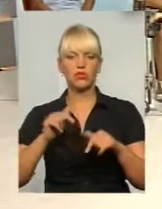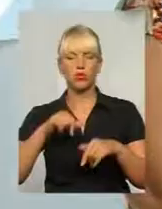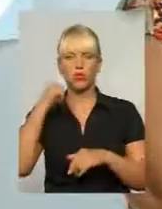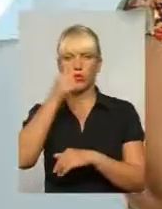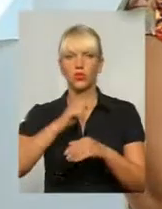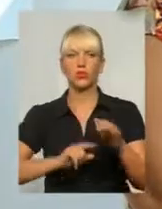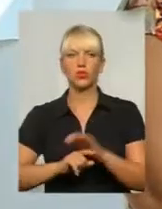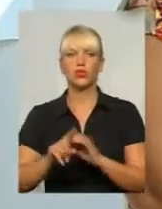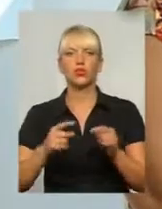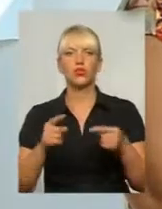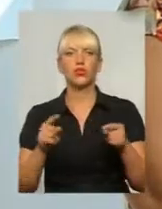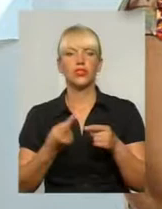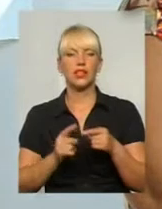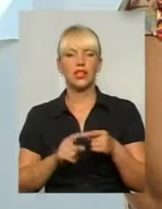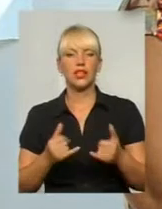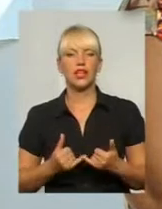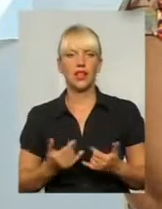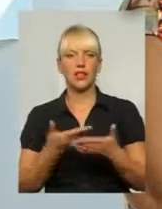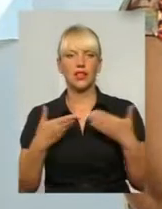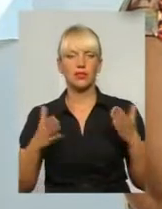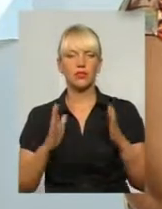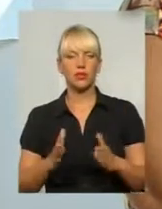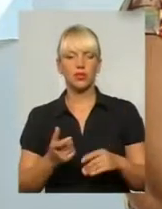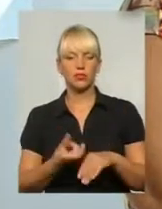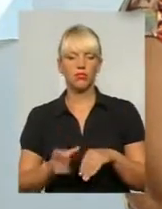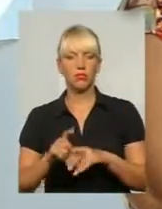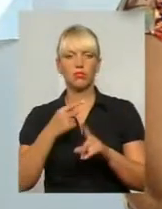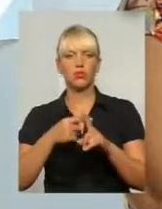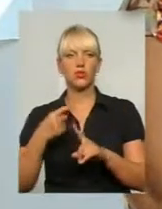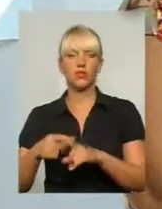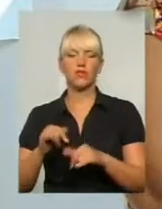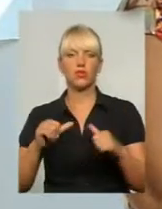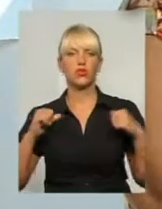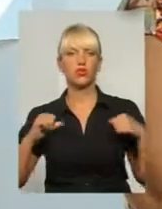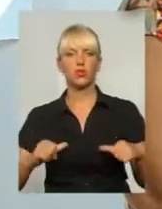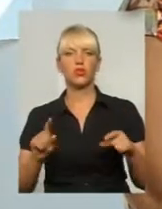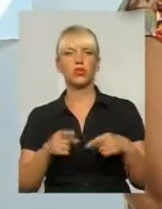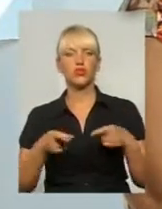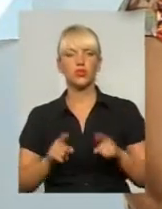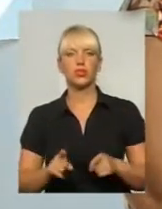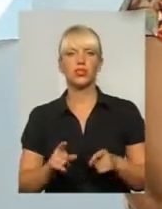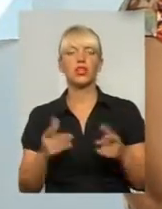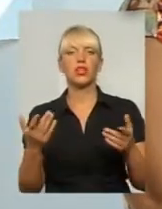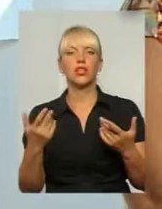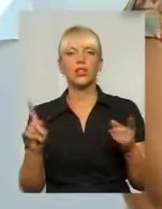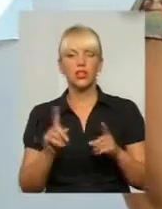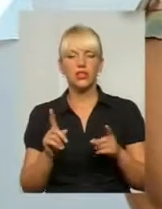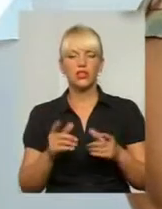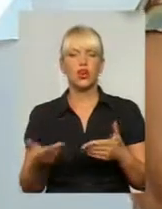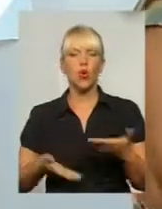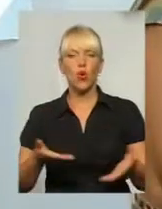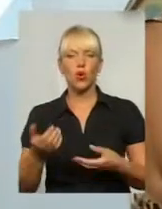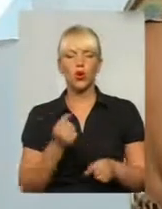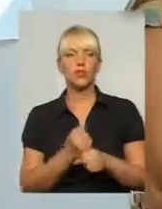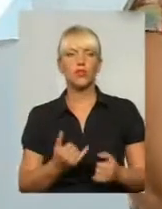це буде для нас якось більш позитивно і спокійно, що дійсно, які роблять ці кроки для того, щоб